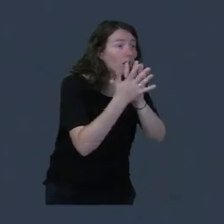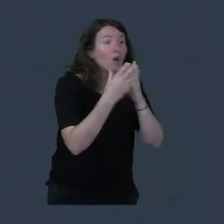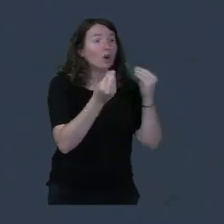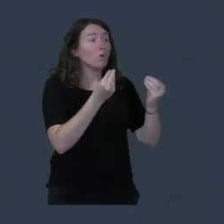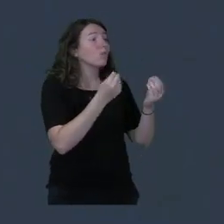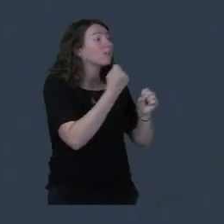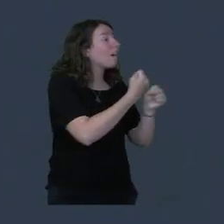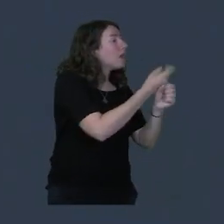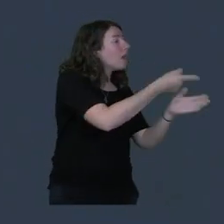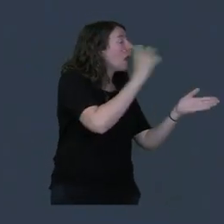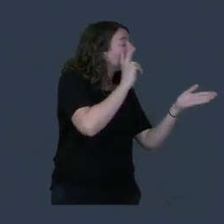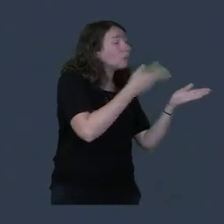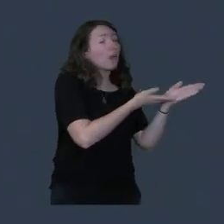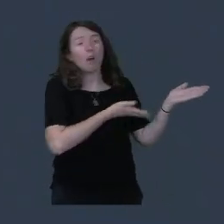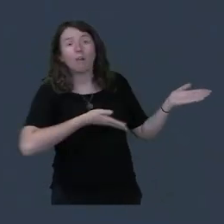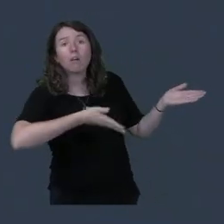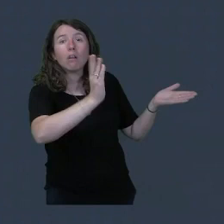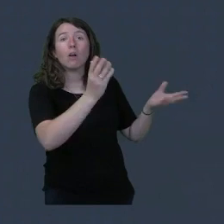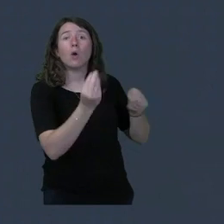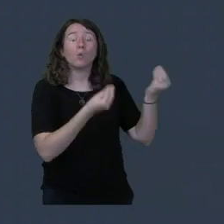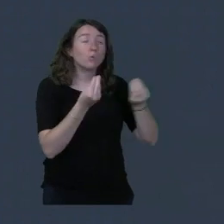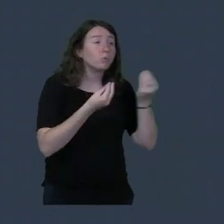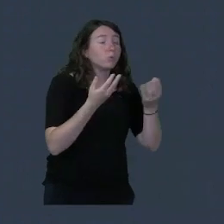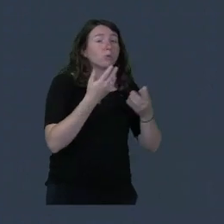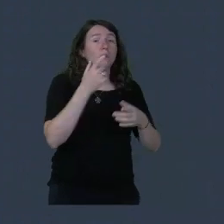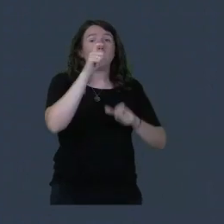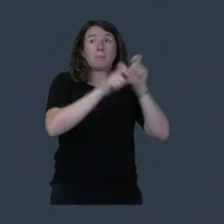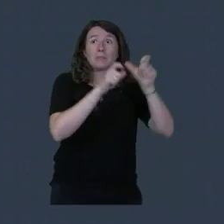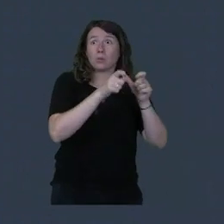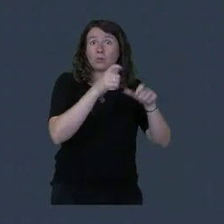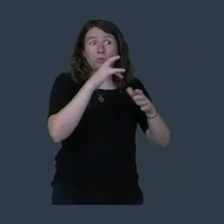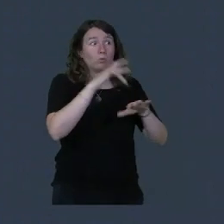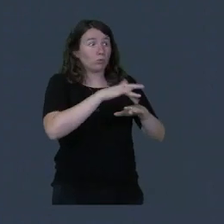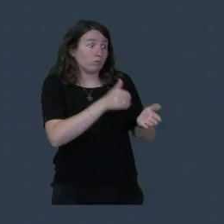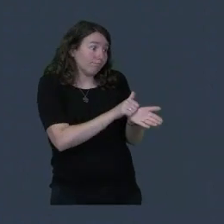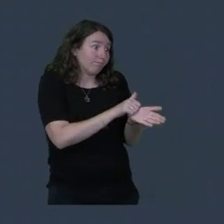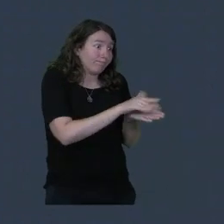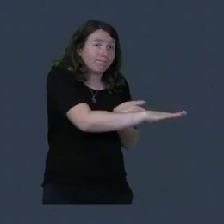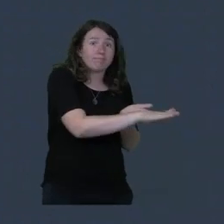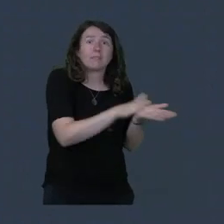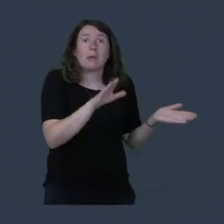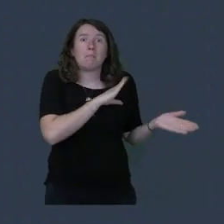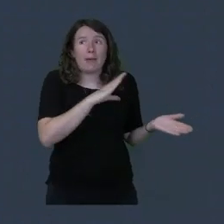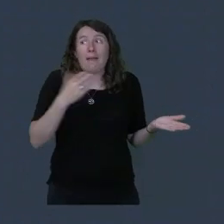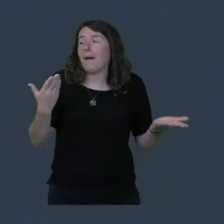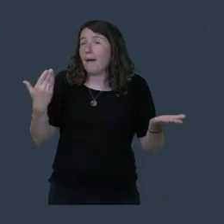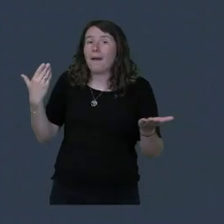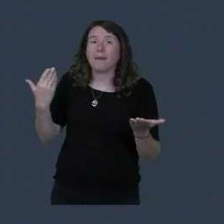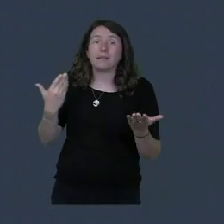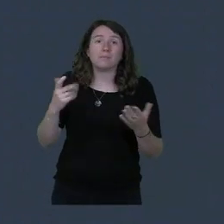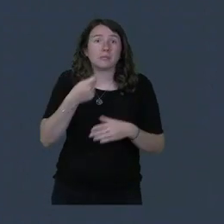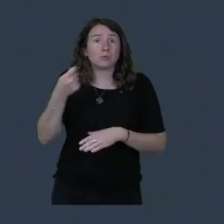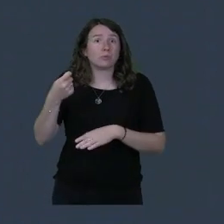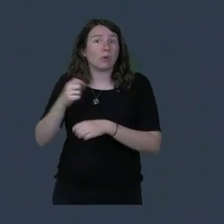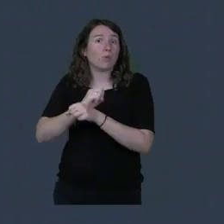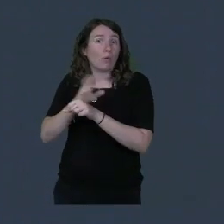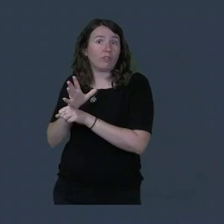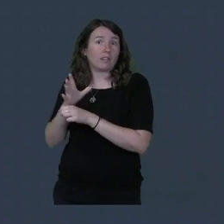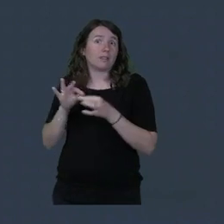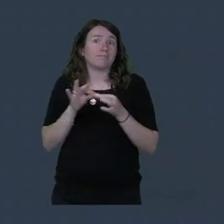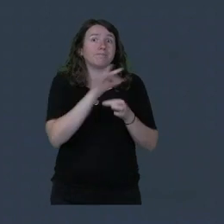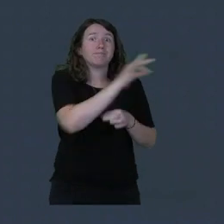Ou aussi des salariés qui ont vécu des plans de licenciement parce que la crise est passée par là.